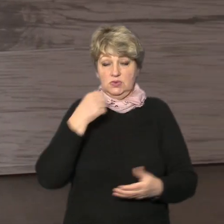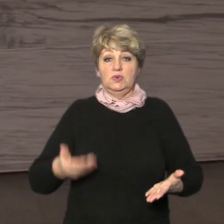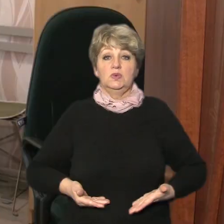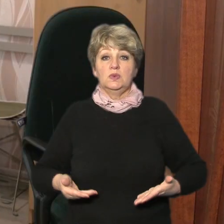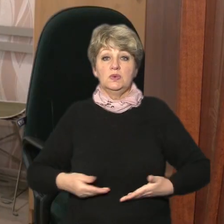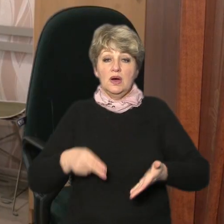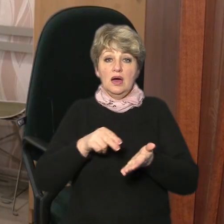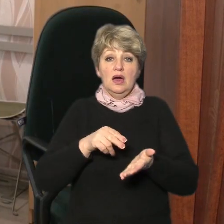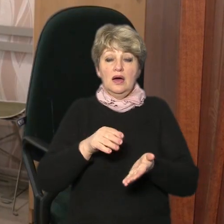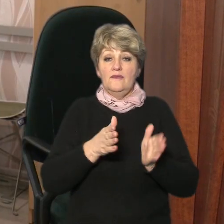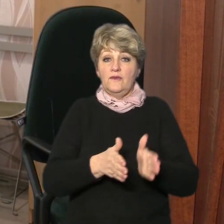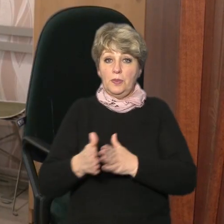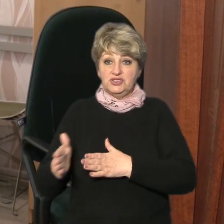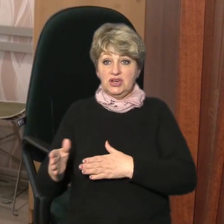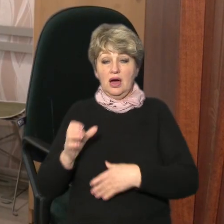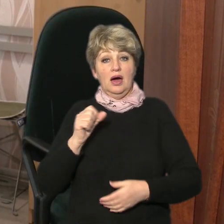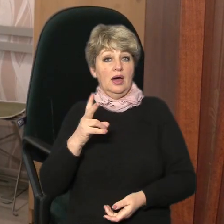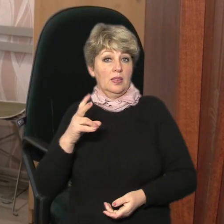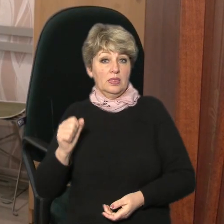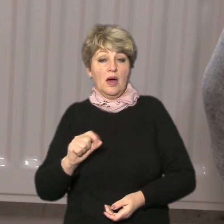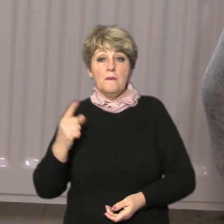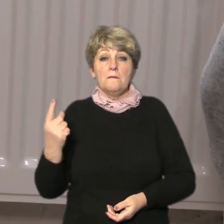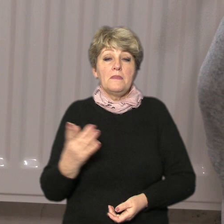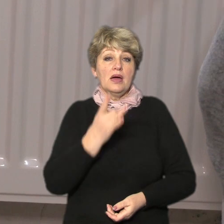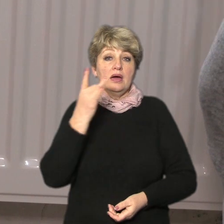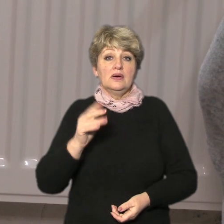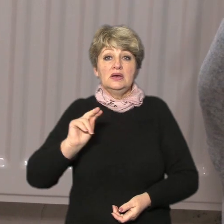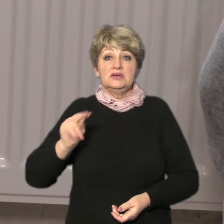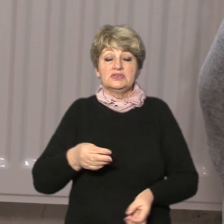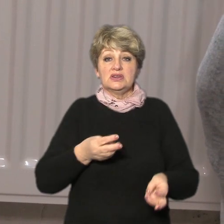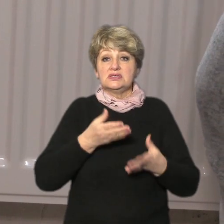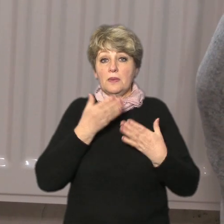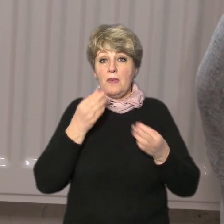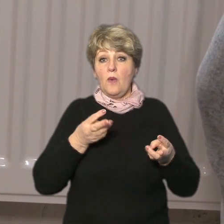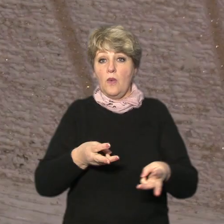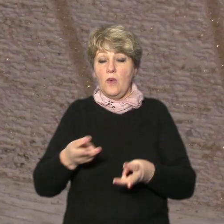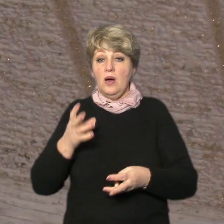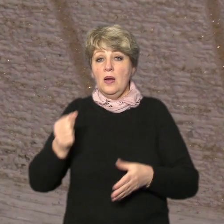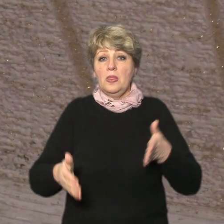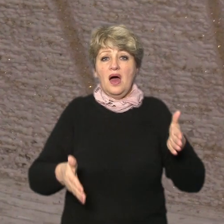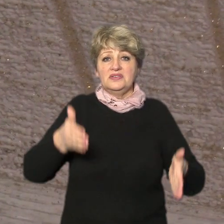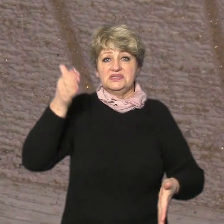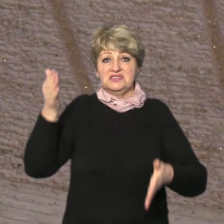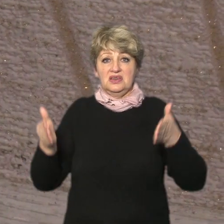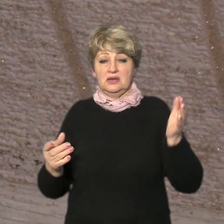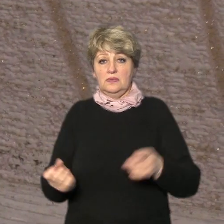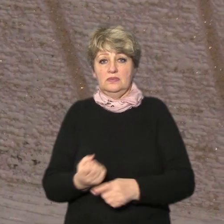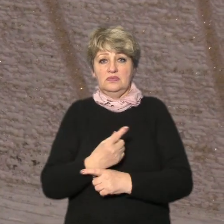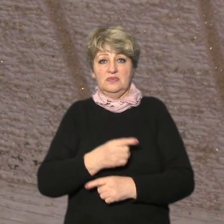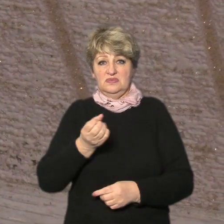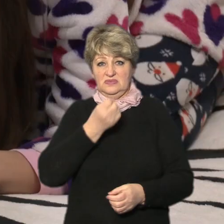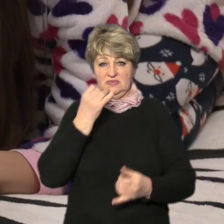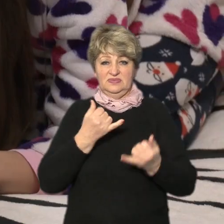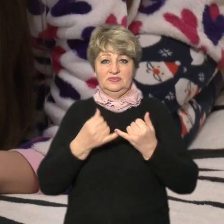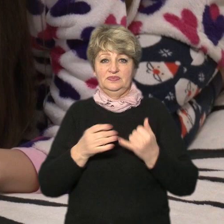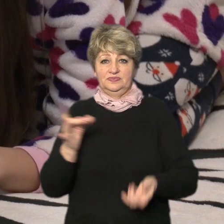черкащанка Анна Марченко каже вперше за увесь цей час через відсутність опалення на стінах помешкання почала з'являтися цвіль і вона